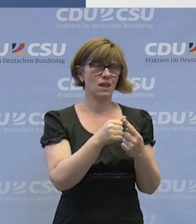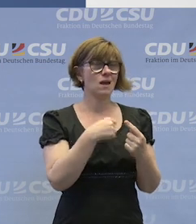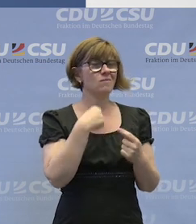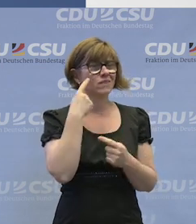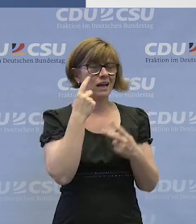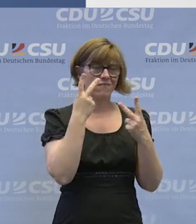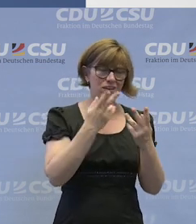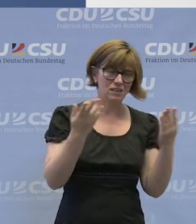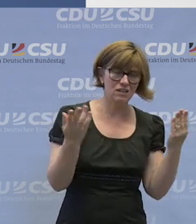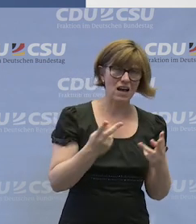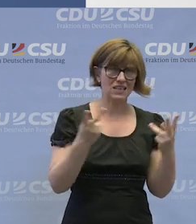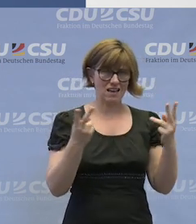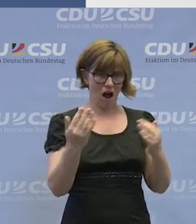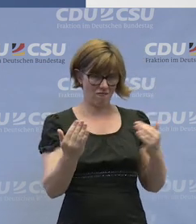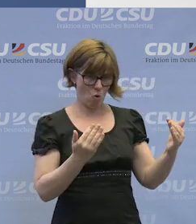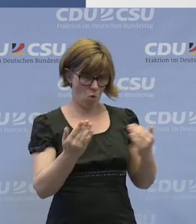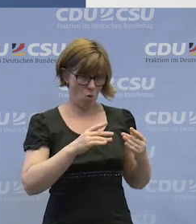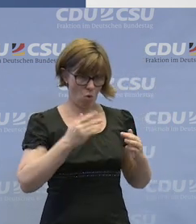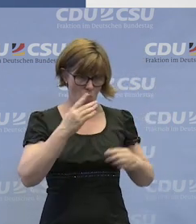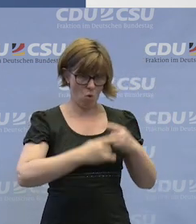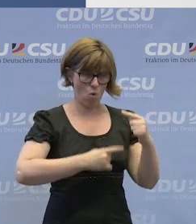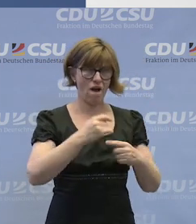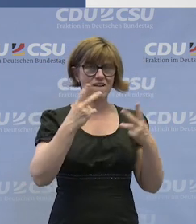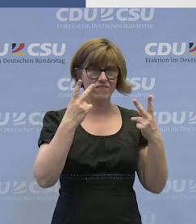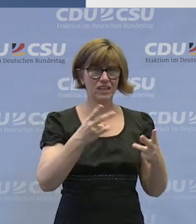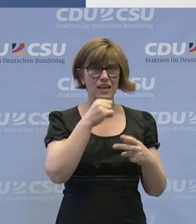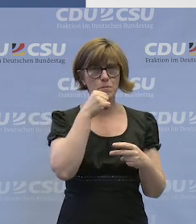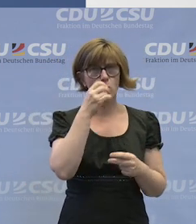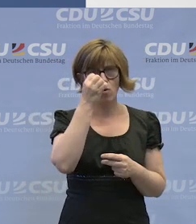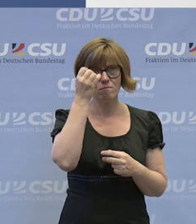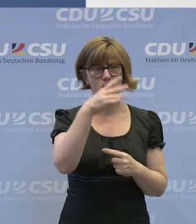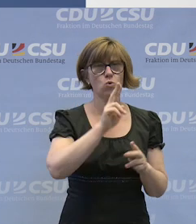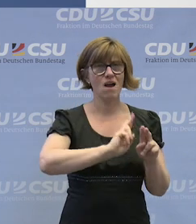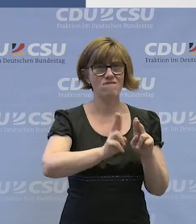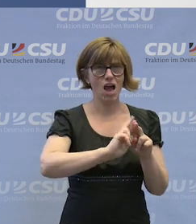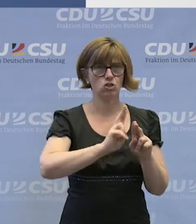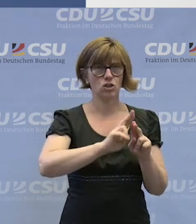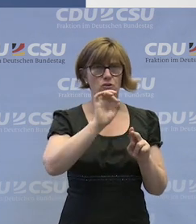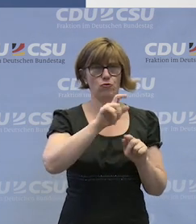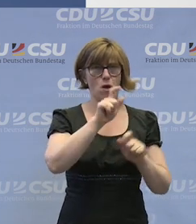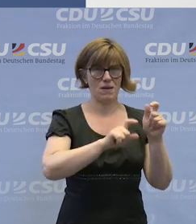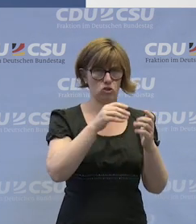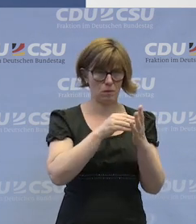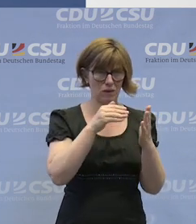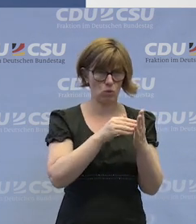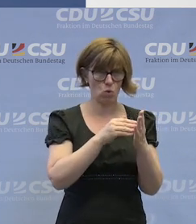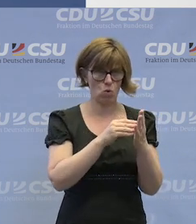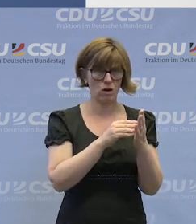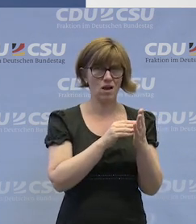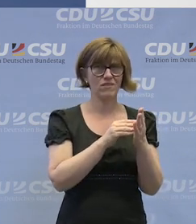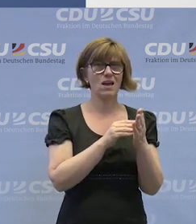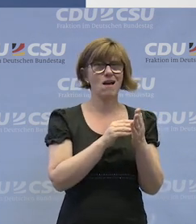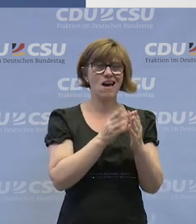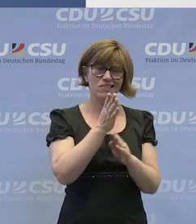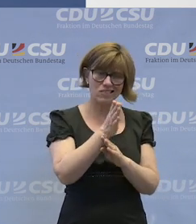ist, egal an welcher Stelle man steht, dass wichtig ist, dass berufliche Bildung in Werkstätten für behinderte Menschen ein